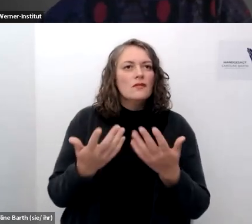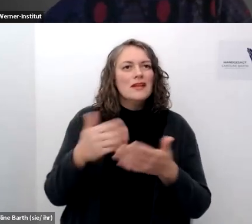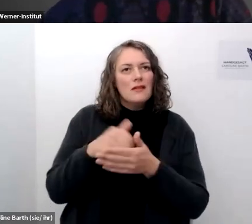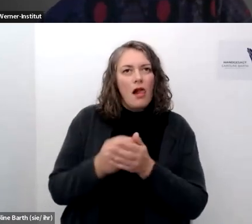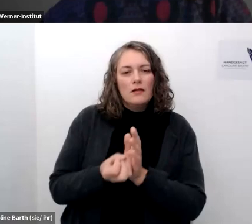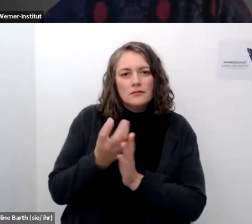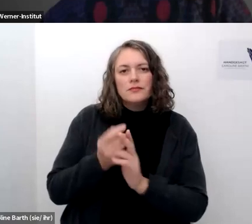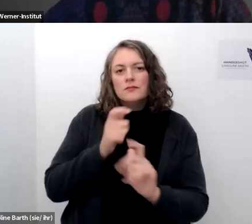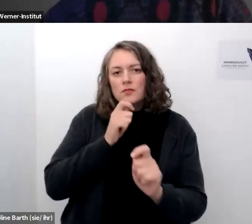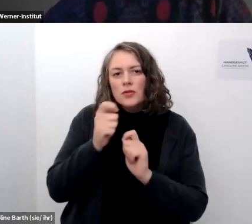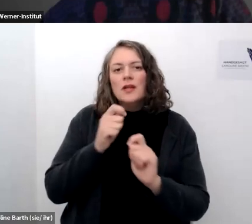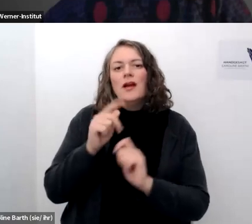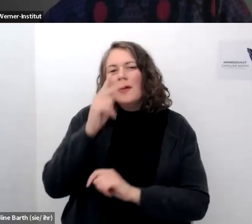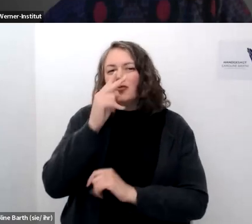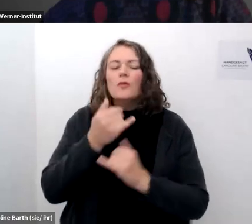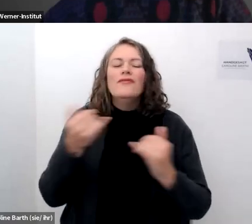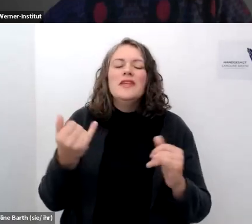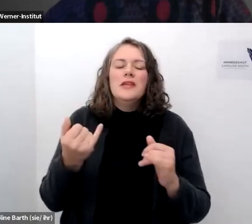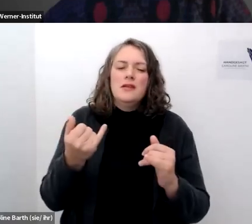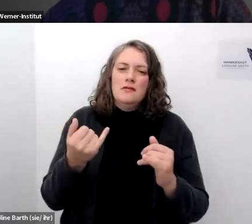aber da müssen wir schon darauf achten wie das passiert